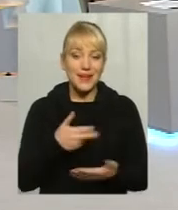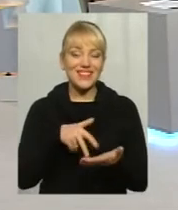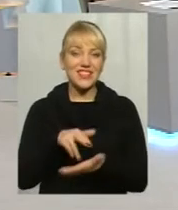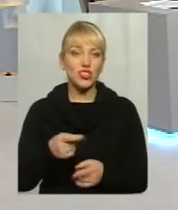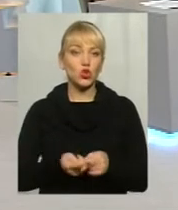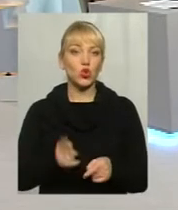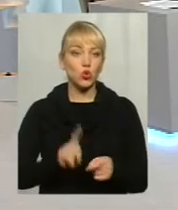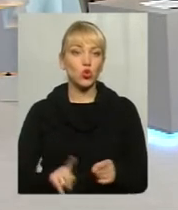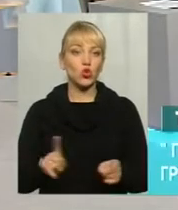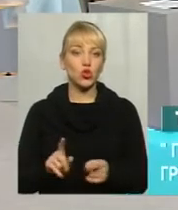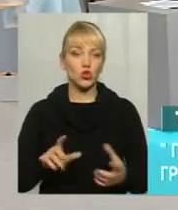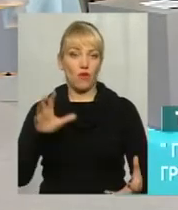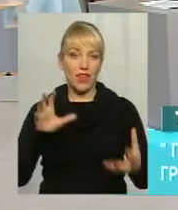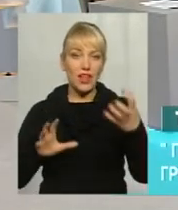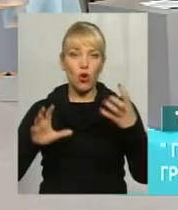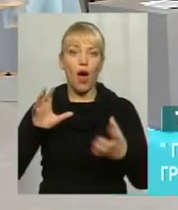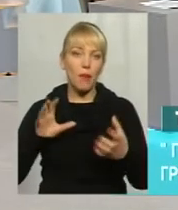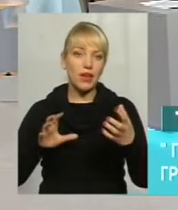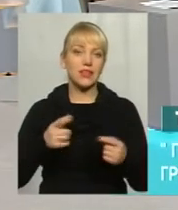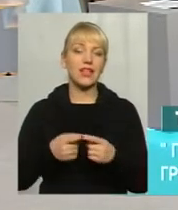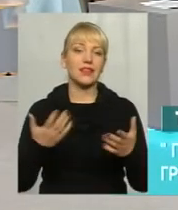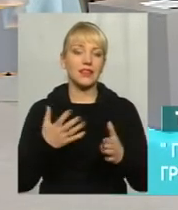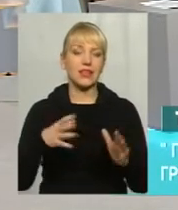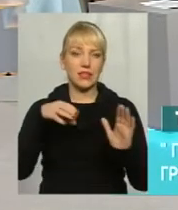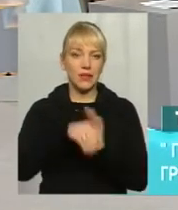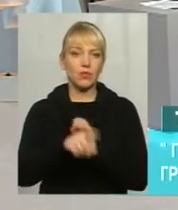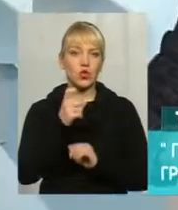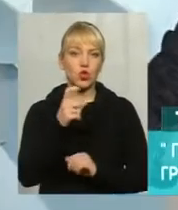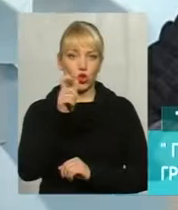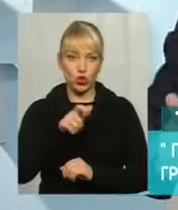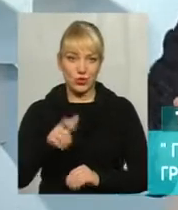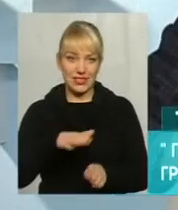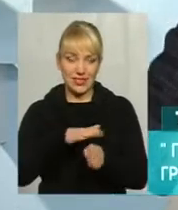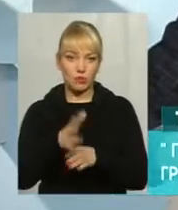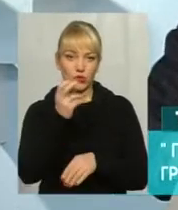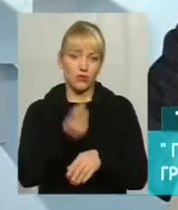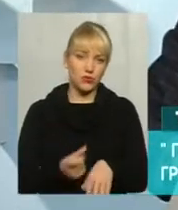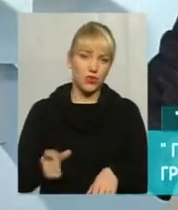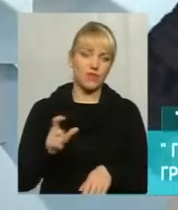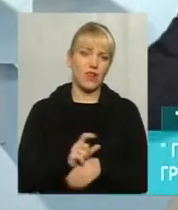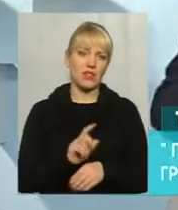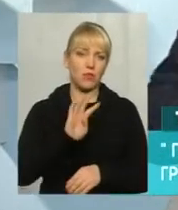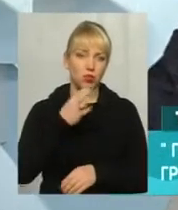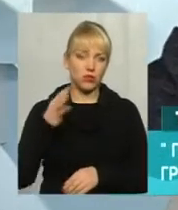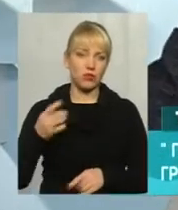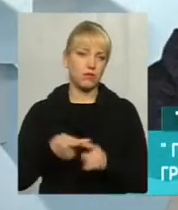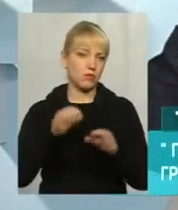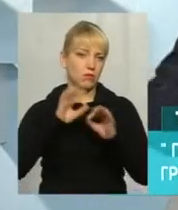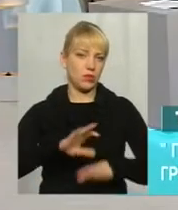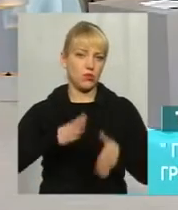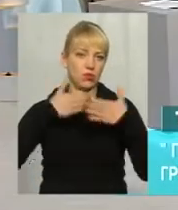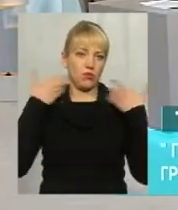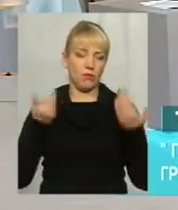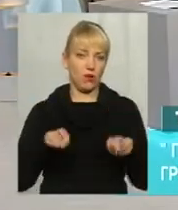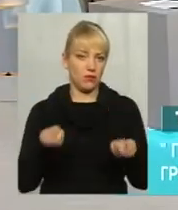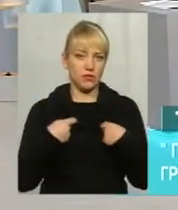якщо великий габаритний автобус, який вміщує 100 чоловік, заповнити навіть в два рази більше, по 4 гривні, то він прибутку не принесе. То